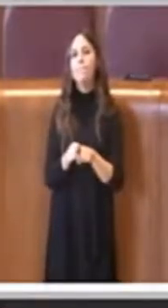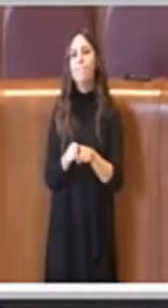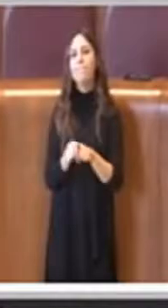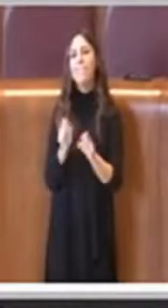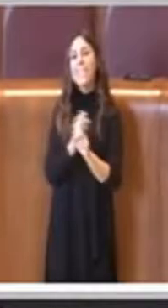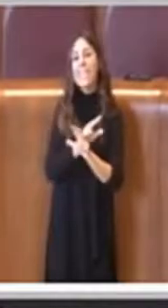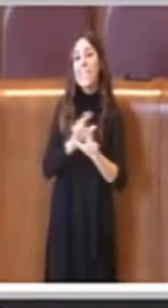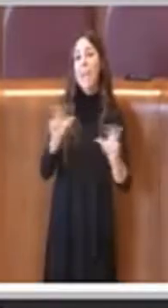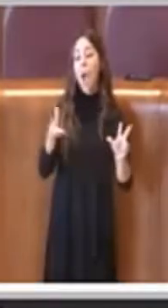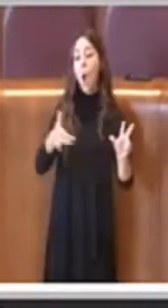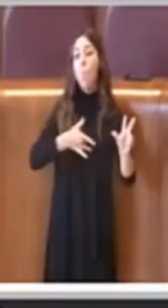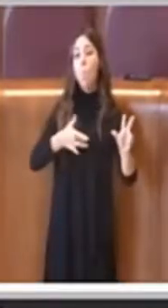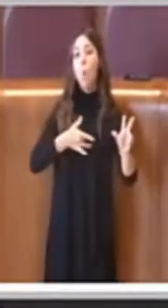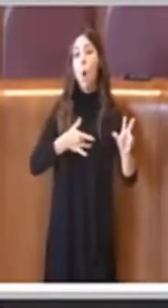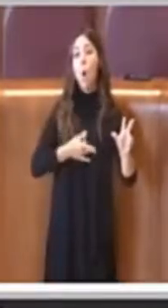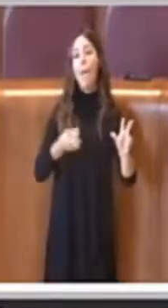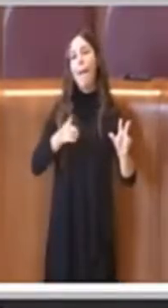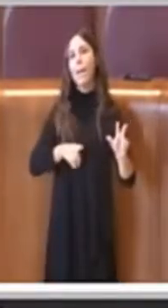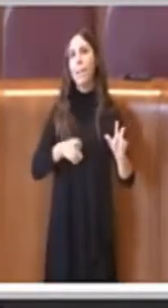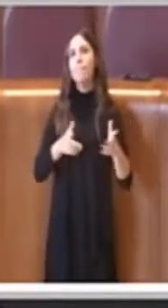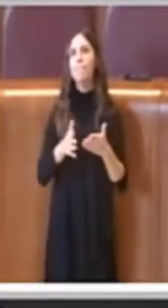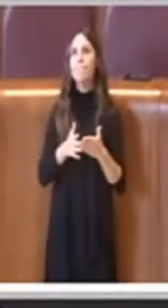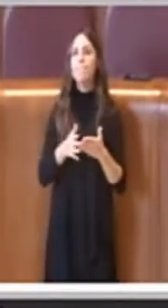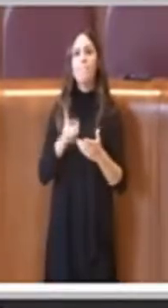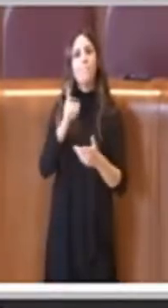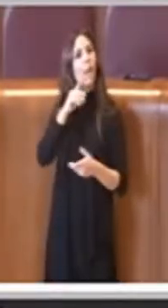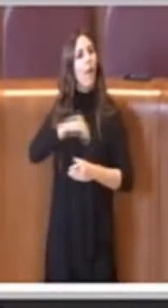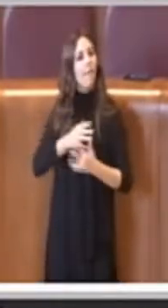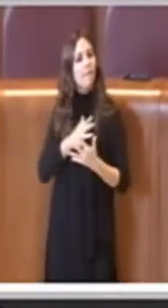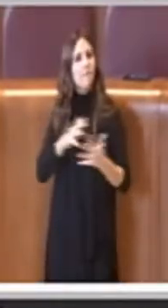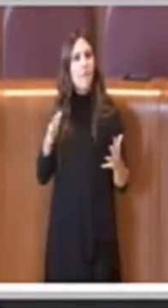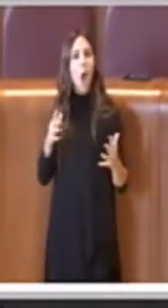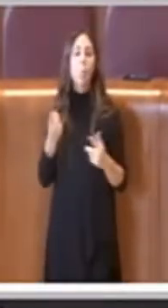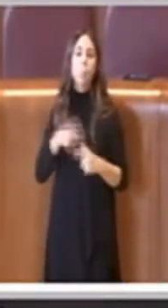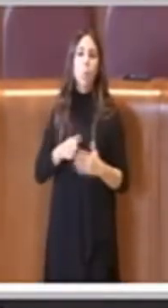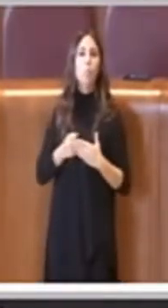di grandezza e anche di sostenibilità. Grazie Presidente.